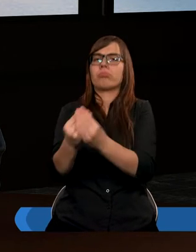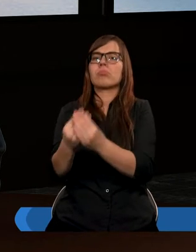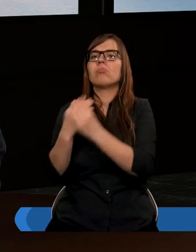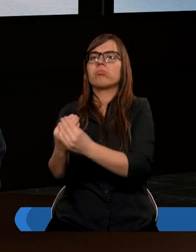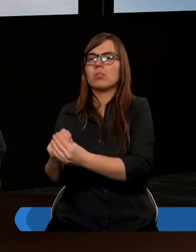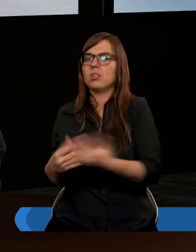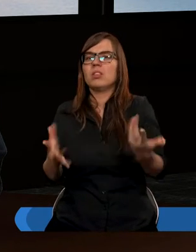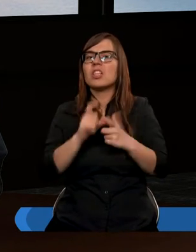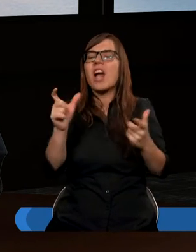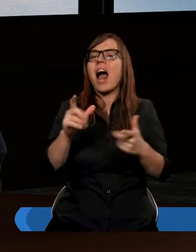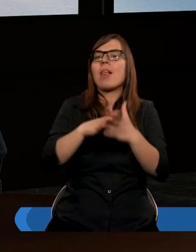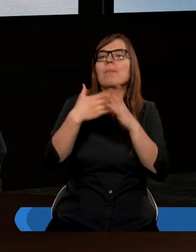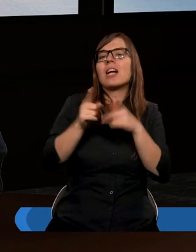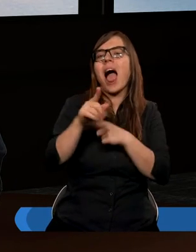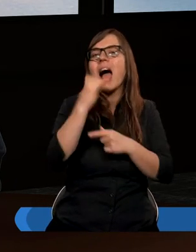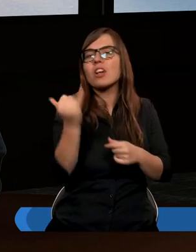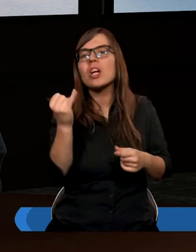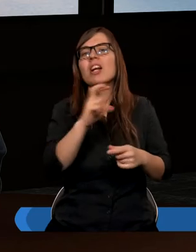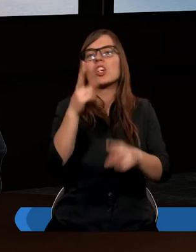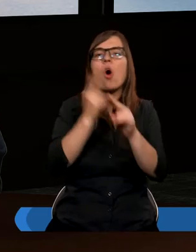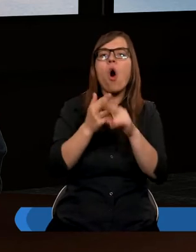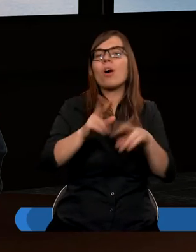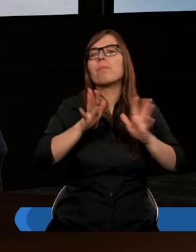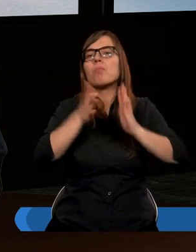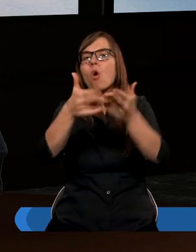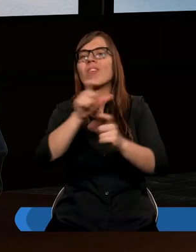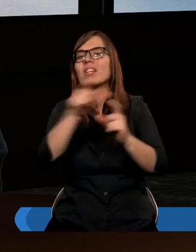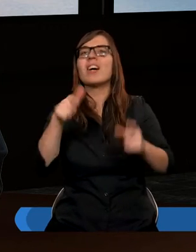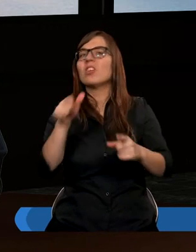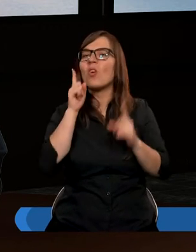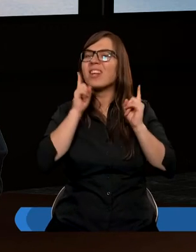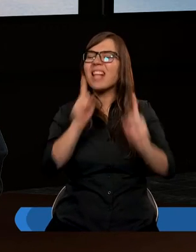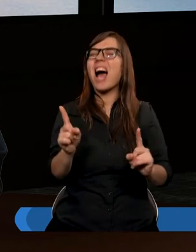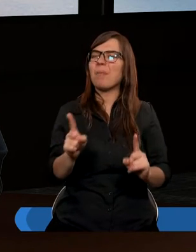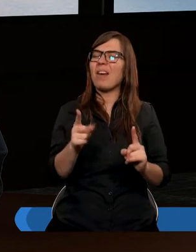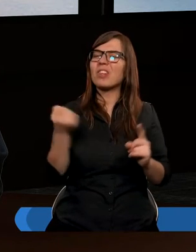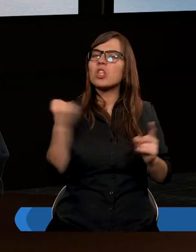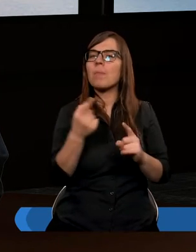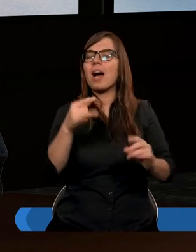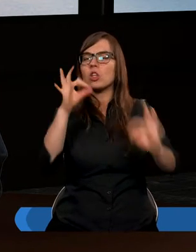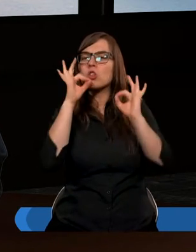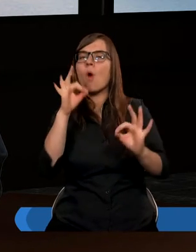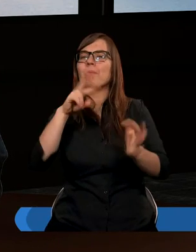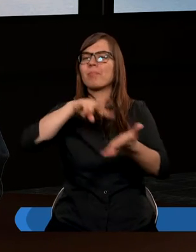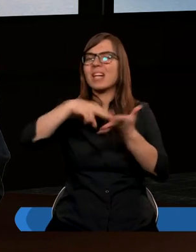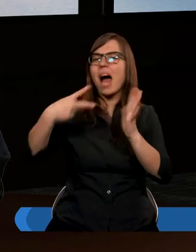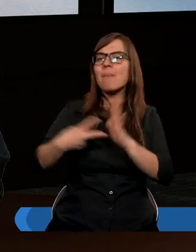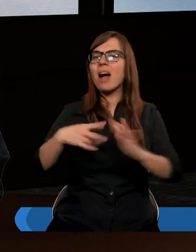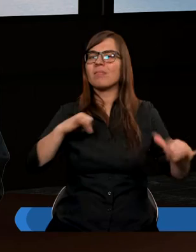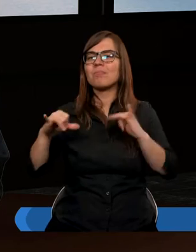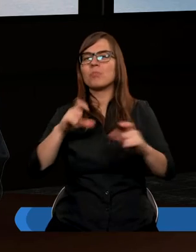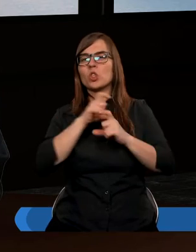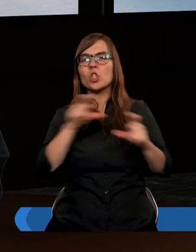czas dla drugiej osoby, czy to dla dzieci, czy dla chorych, to naprawdę trzeba dobrze zarządzać swoim